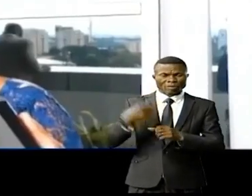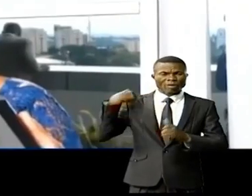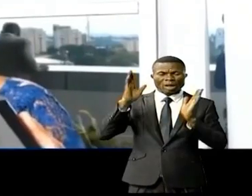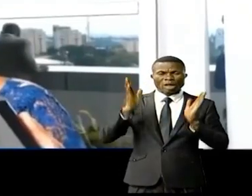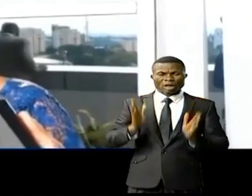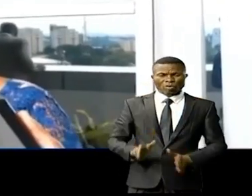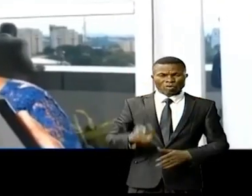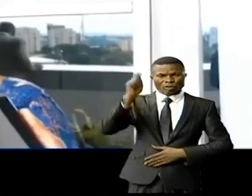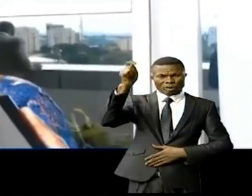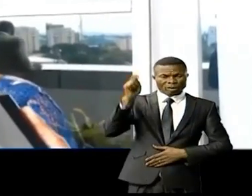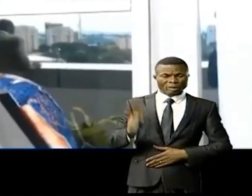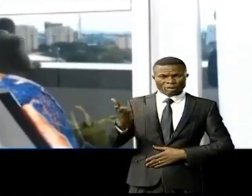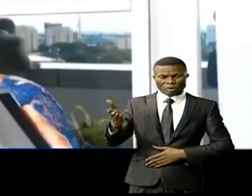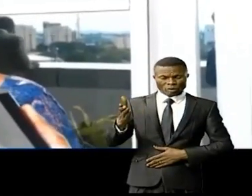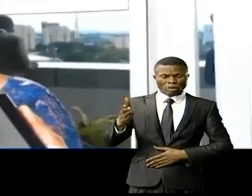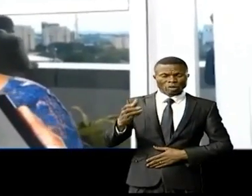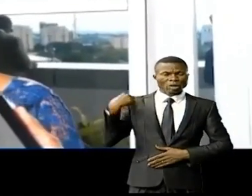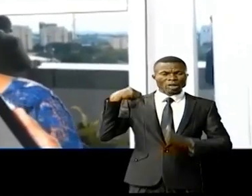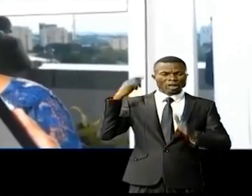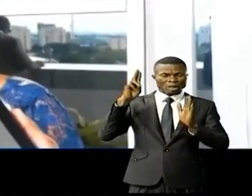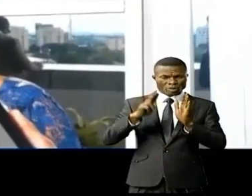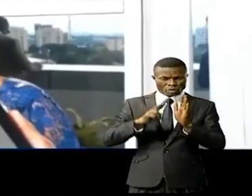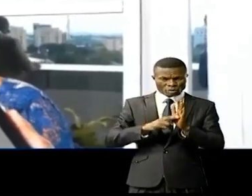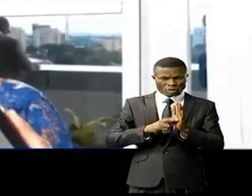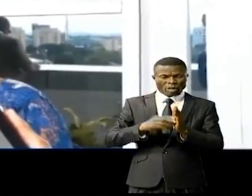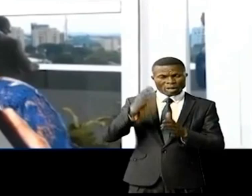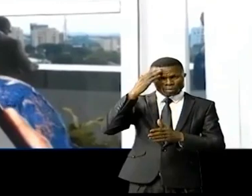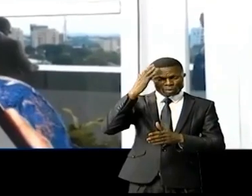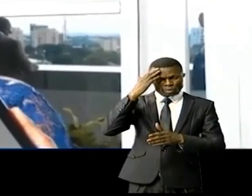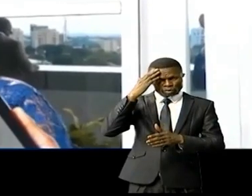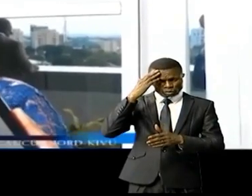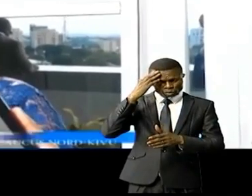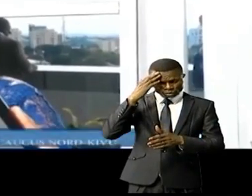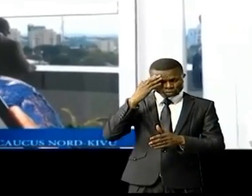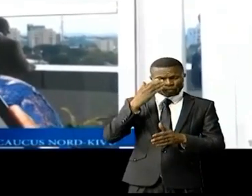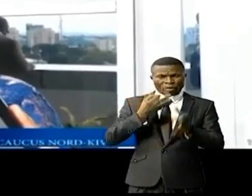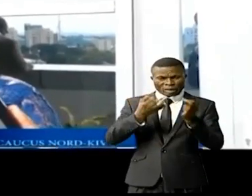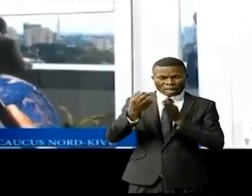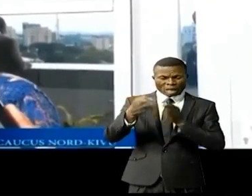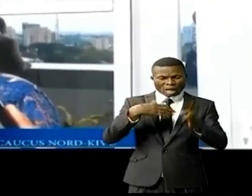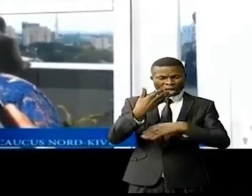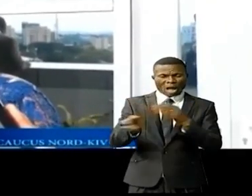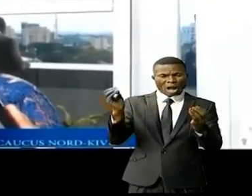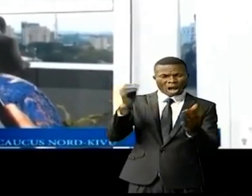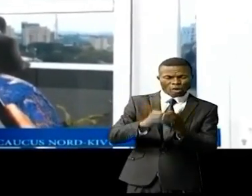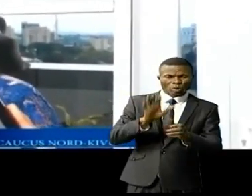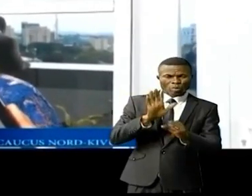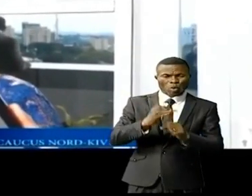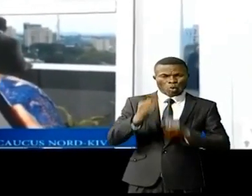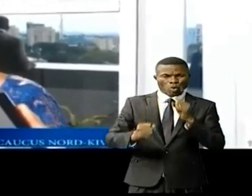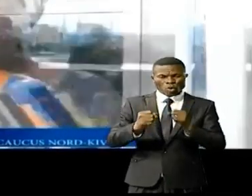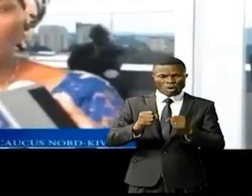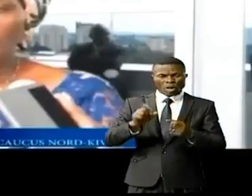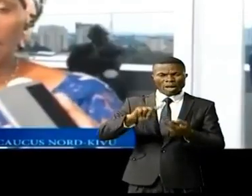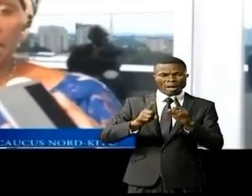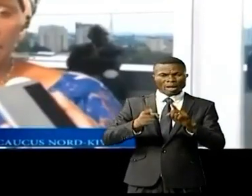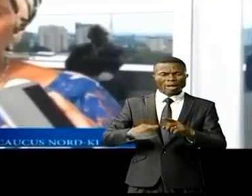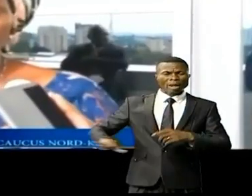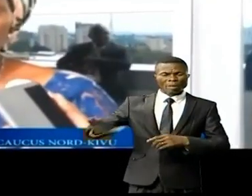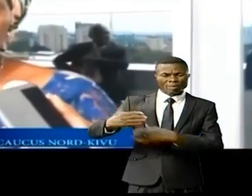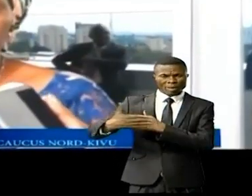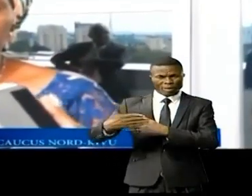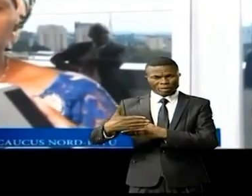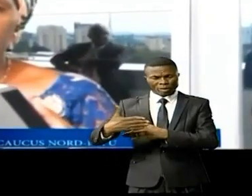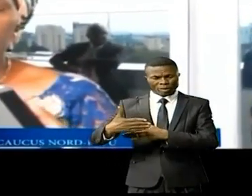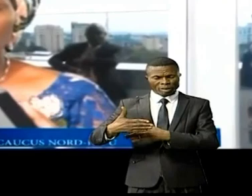recommandé que le gouvernement puisse songer à la mutualisation des efforts avec les pays amis. Il était